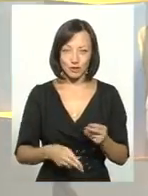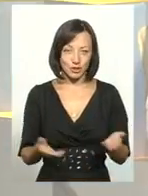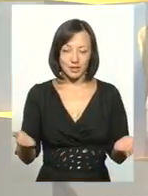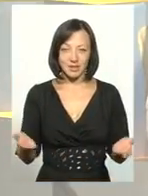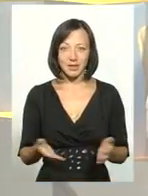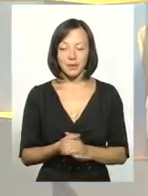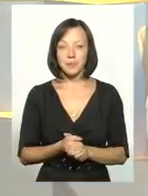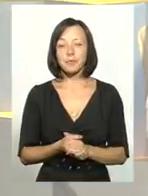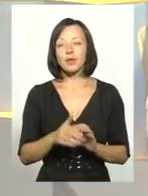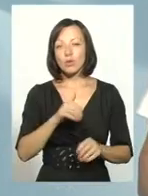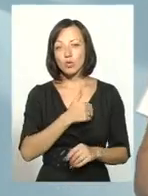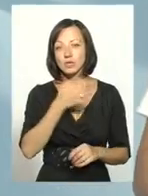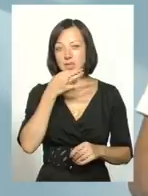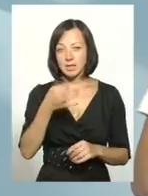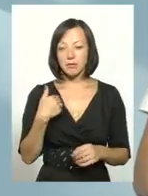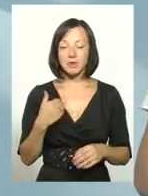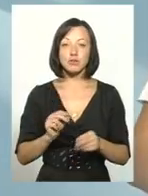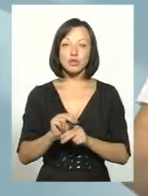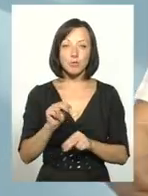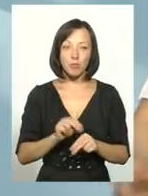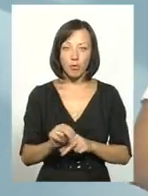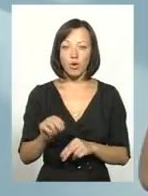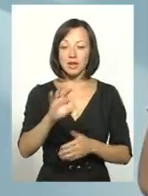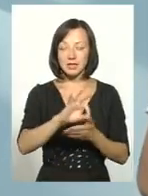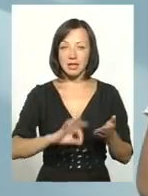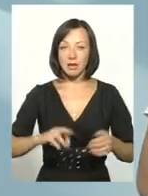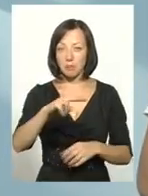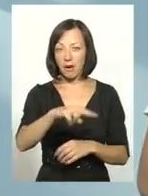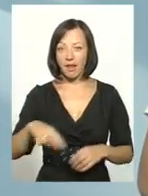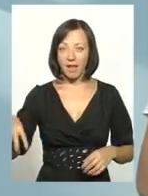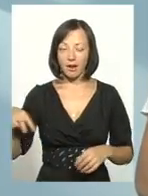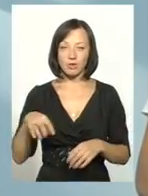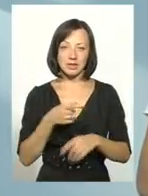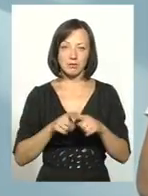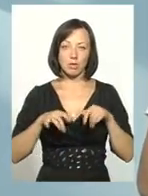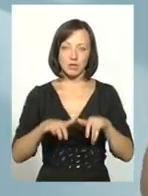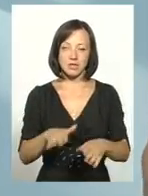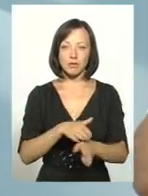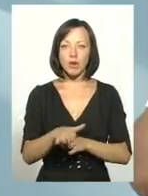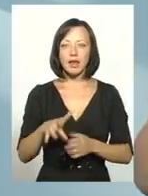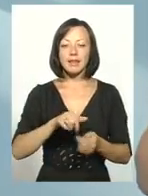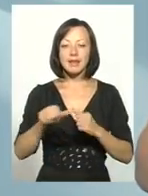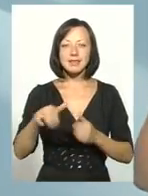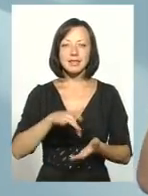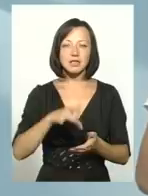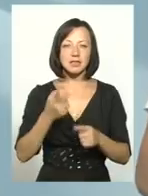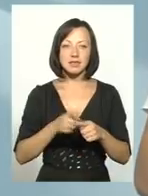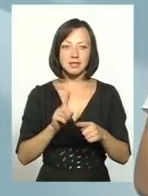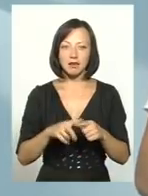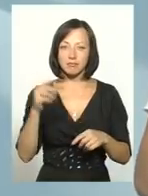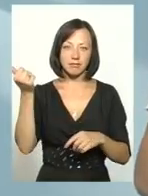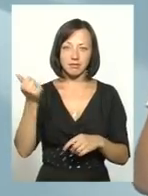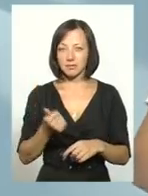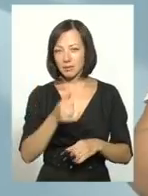принадлідно хочу сказати, що ми вчимо, і паралельно відбуваються всі ці процеси. Я вже говорив, децентралізація – це не отак.